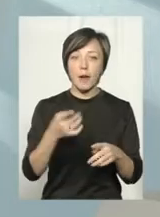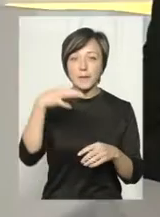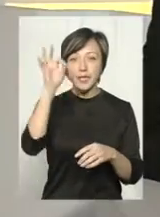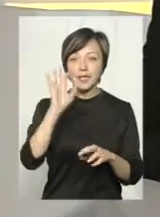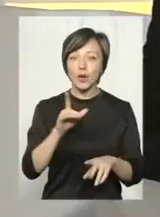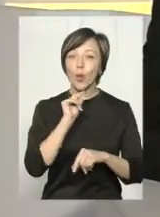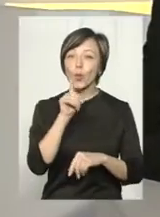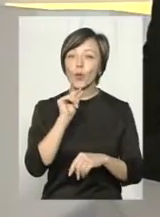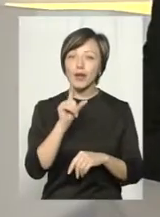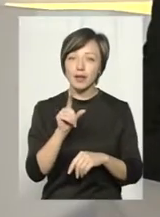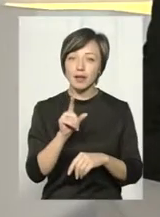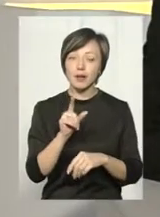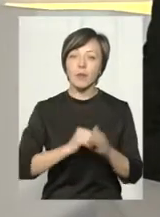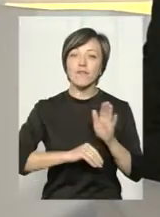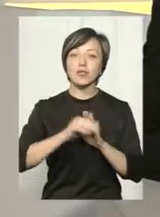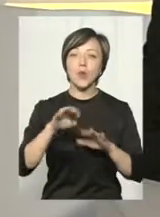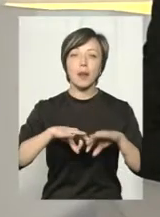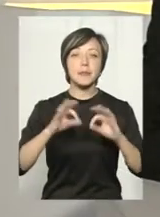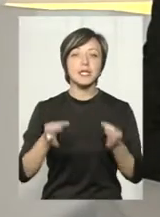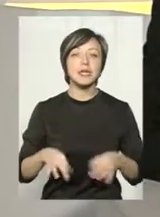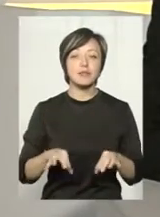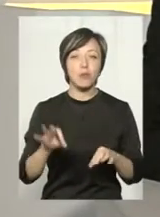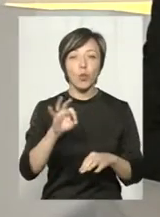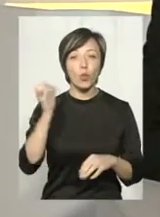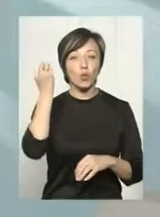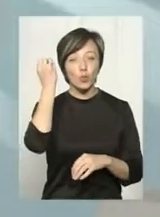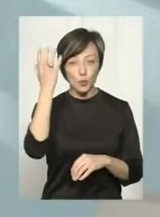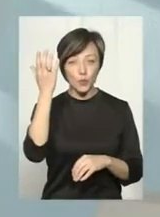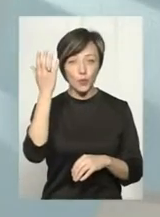кукурікає про високе мистецтво і про культуру,